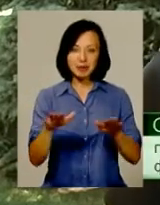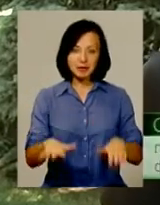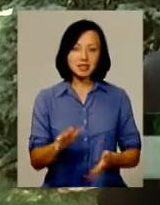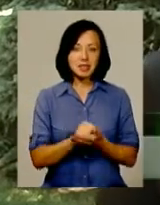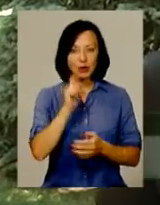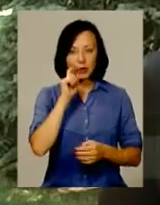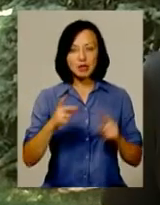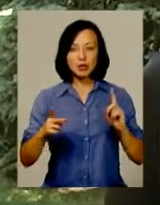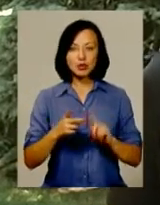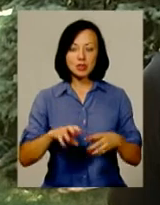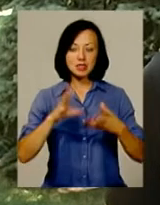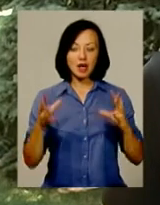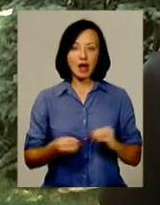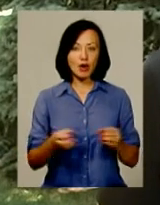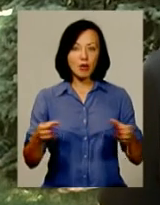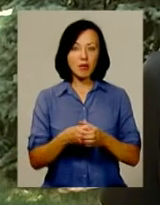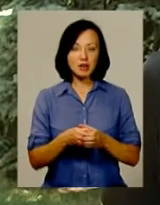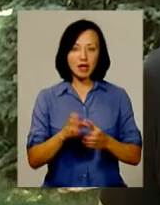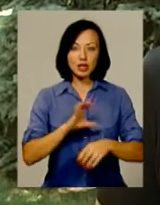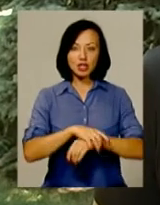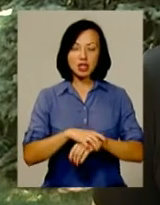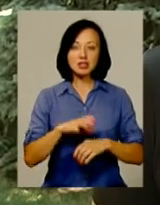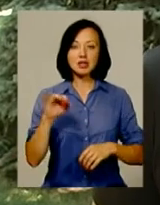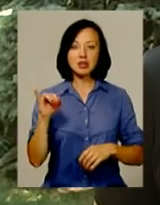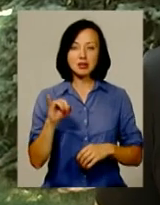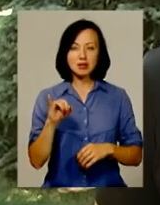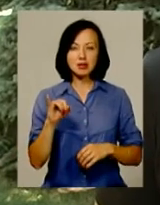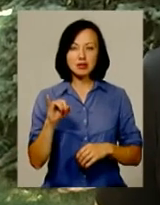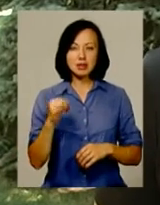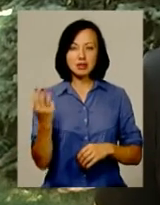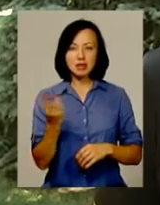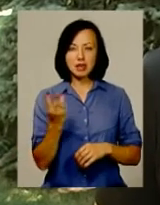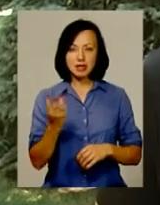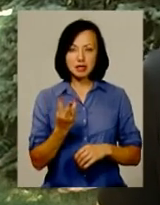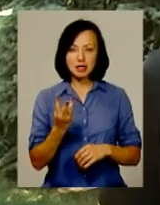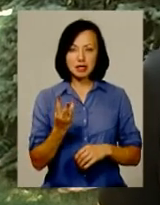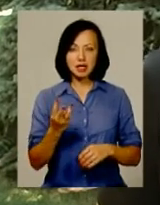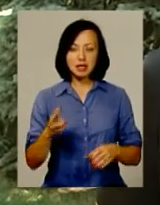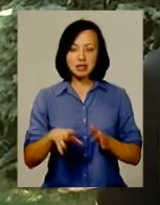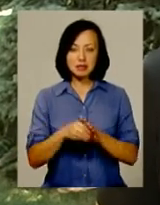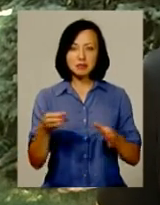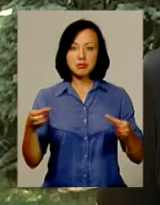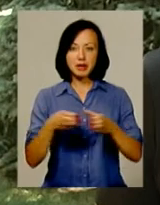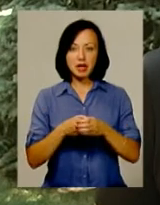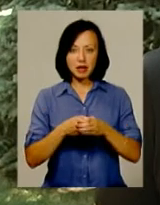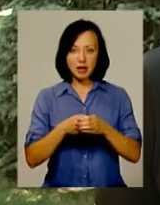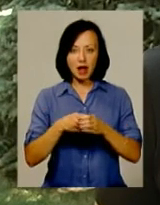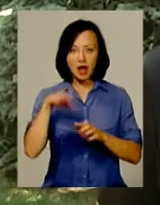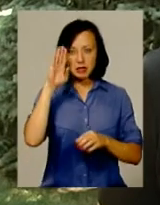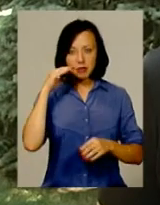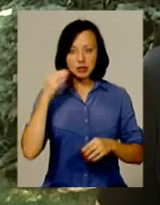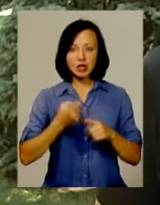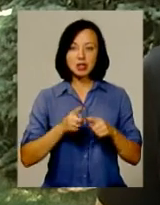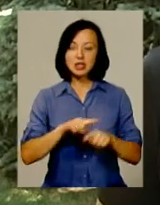Україна, друге – загальна команда Таджикистан, третє – збірна Зебржану. Також досить сильні збірні